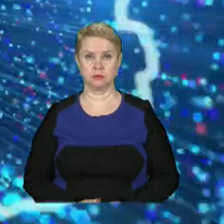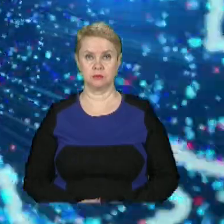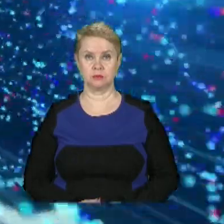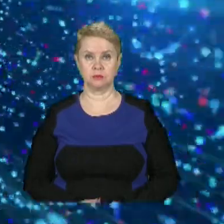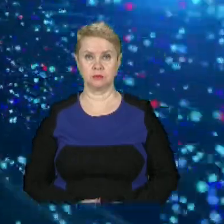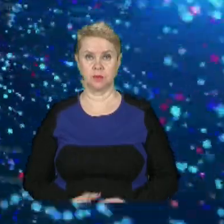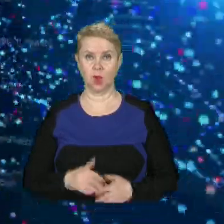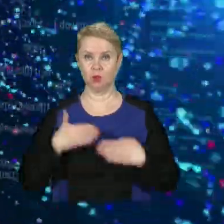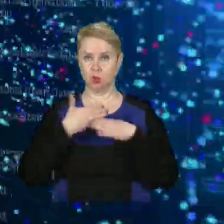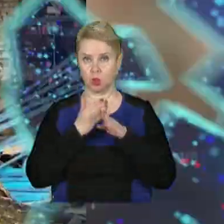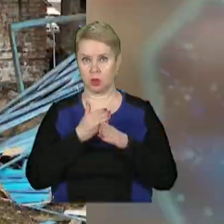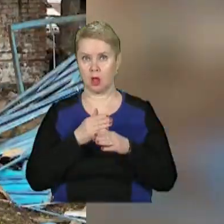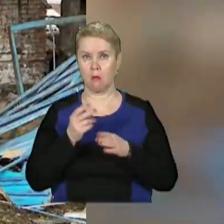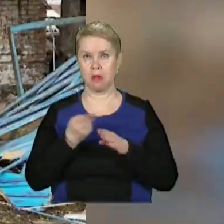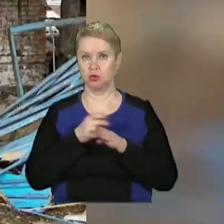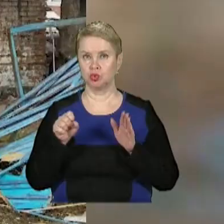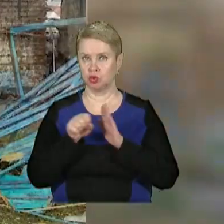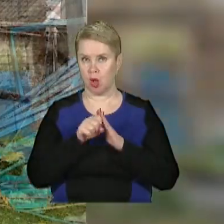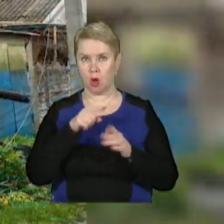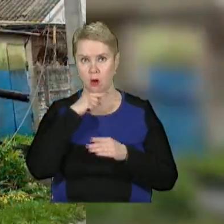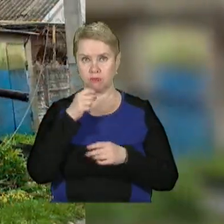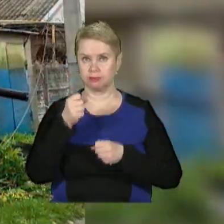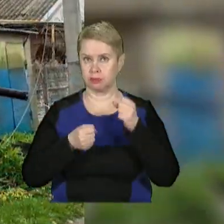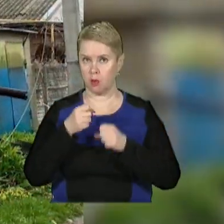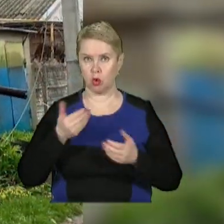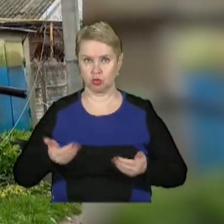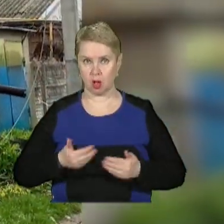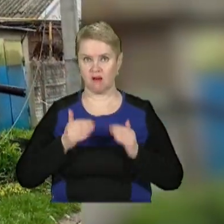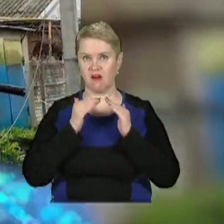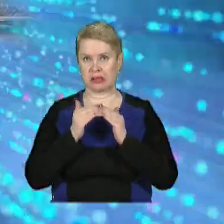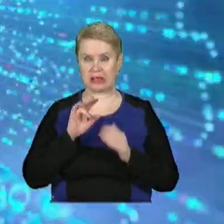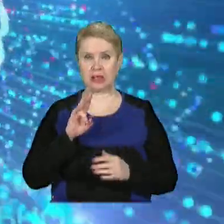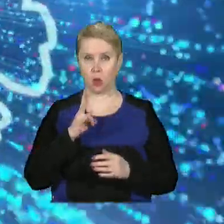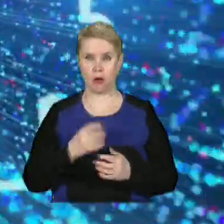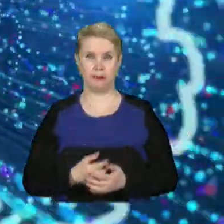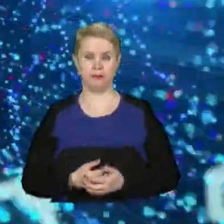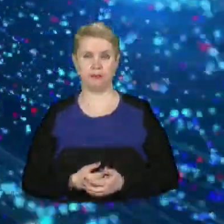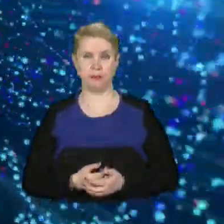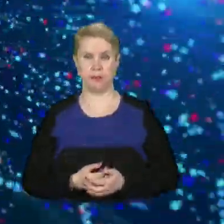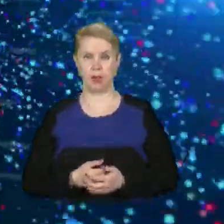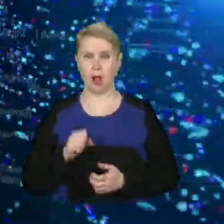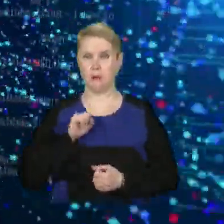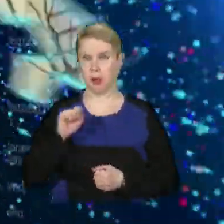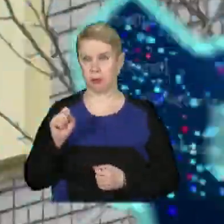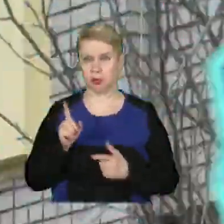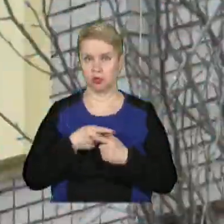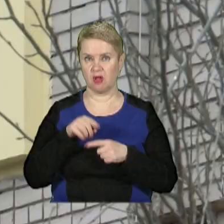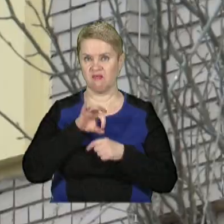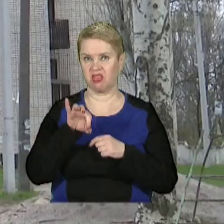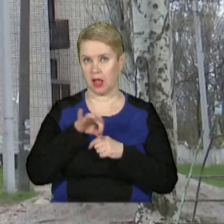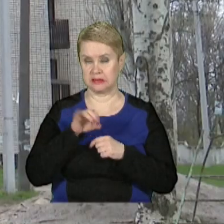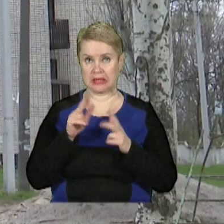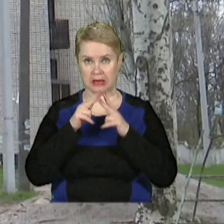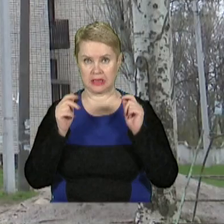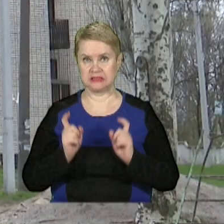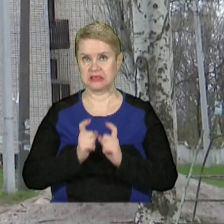З руйнуваннями, але без жертв. Росіяни вкотре гатили по житлових кварталах Нікополя. Патріотизм чи вандалізм?